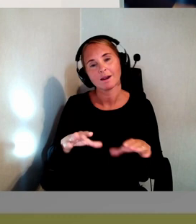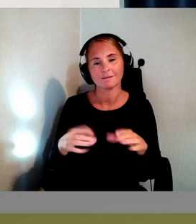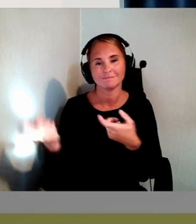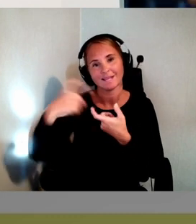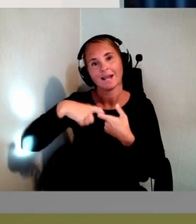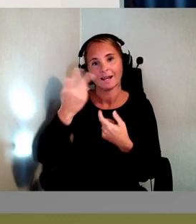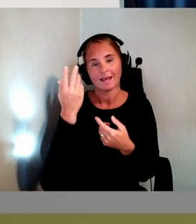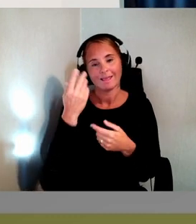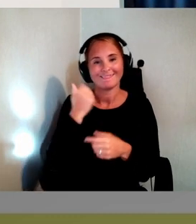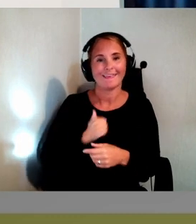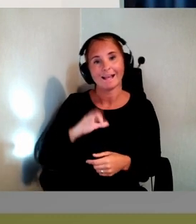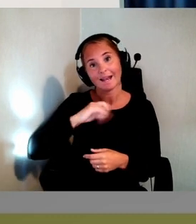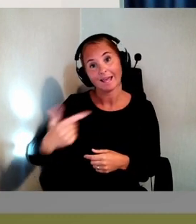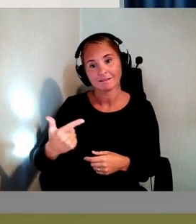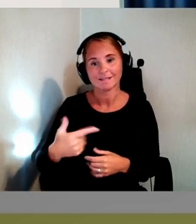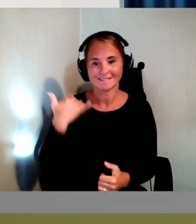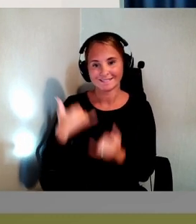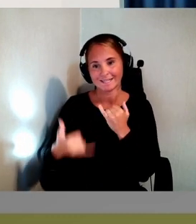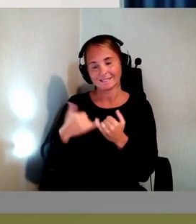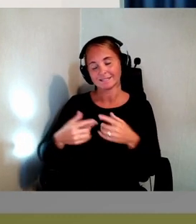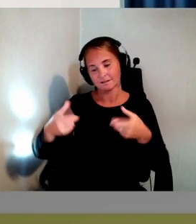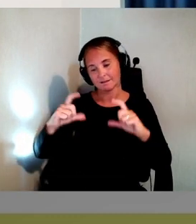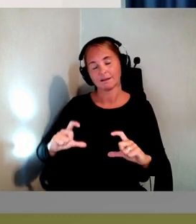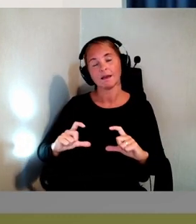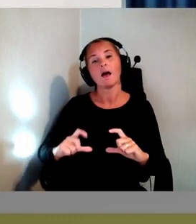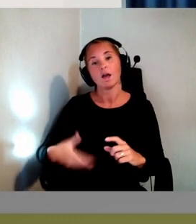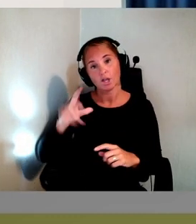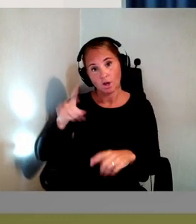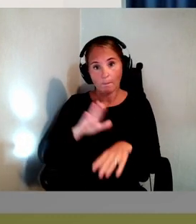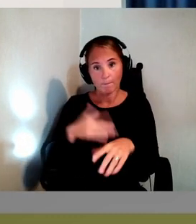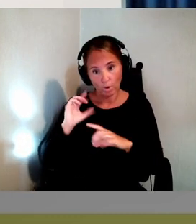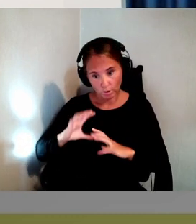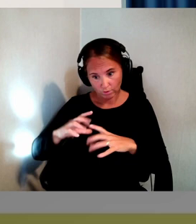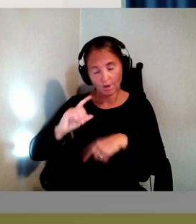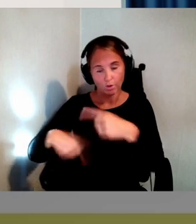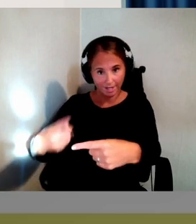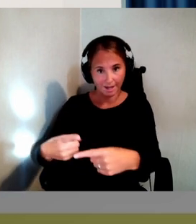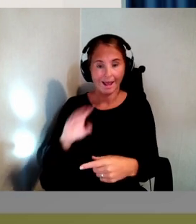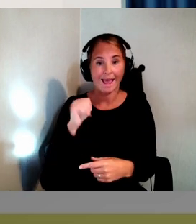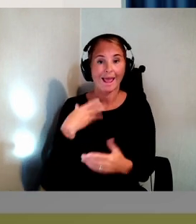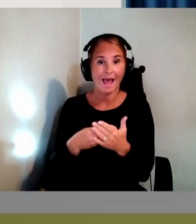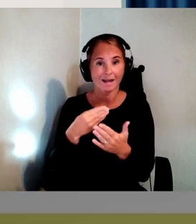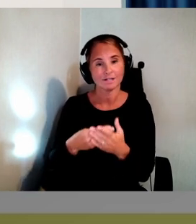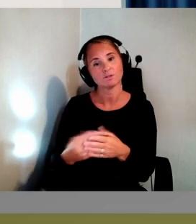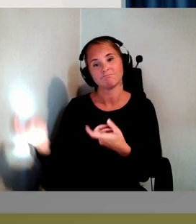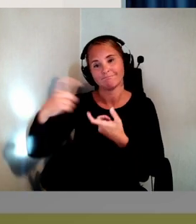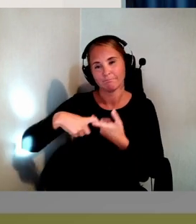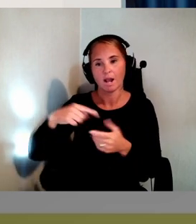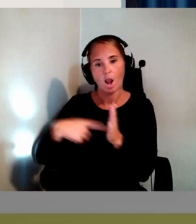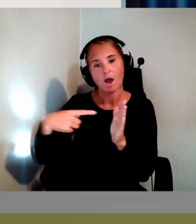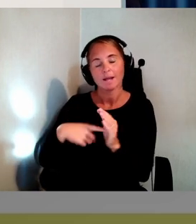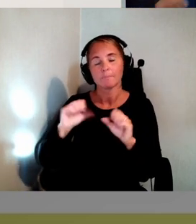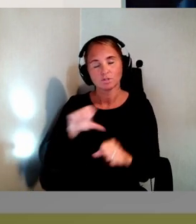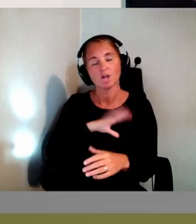Sen har vi slutligen då lite krav på rutiner. Och de säger att e-handlare som berörs av lagen. De måste ha rutiner för att säkerställa tillgänglighet.